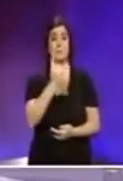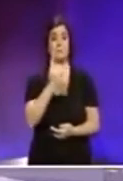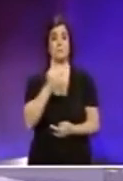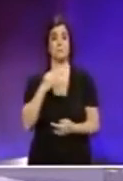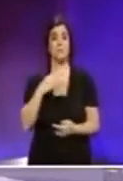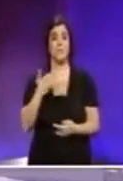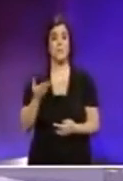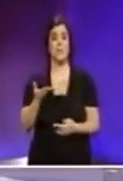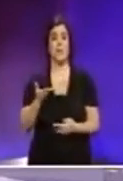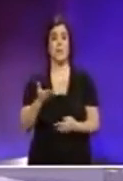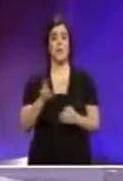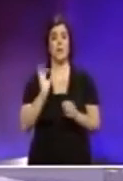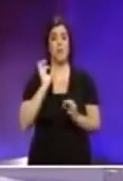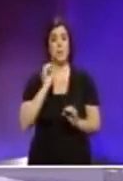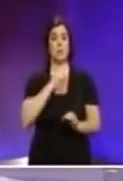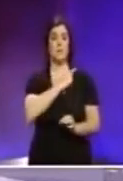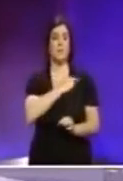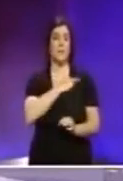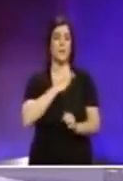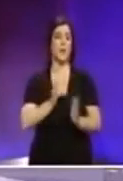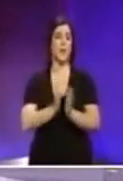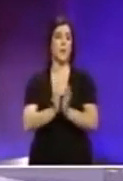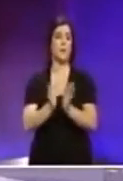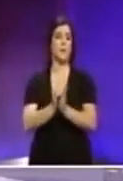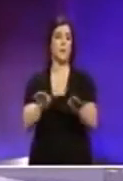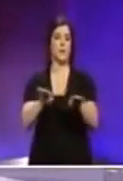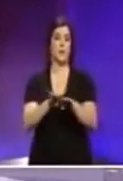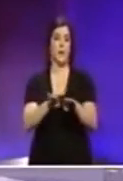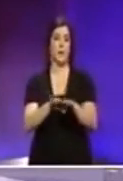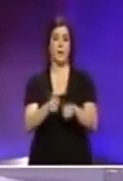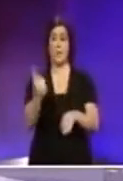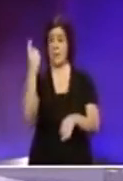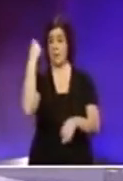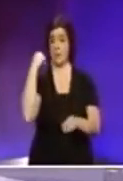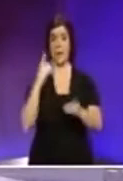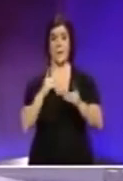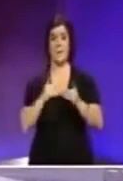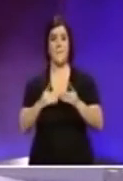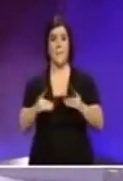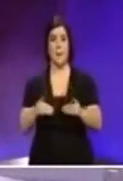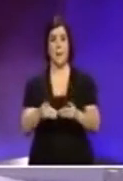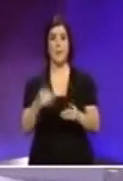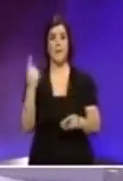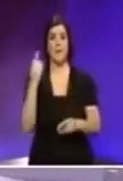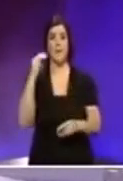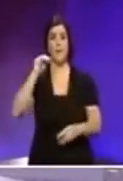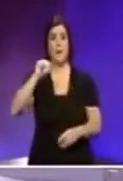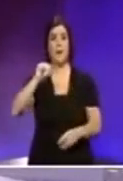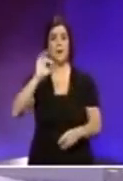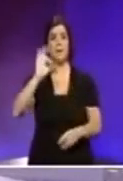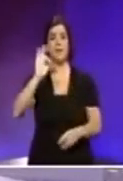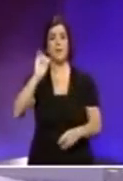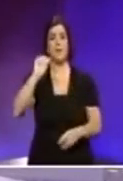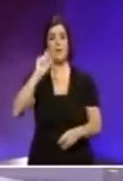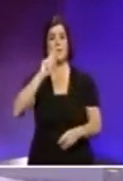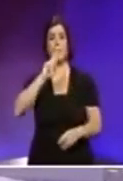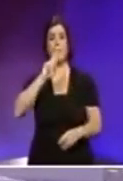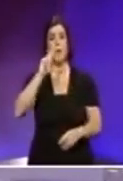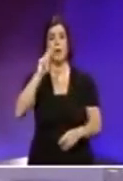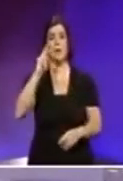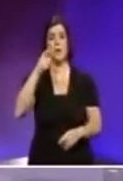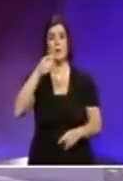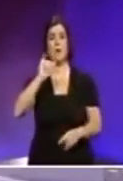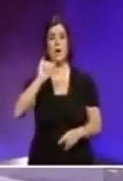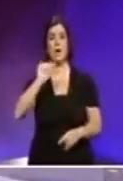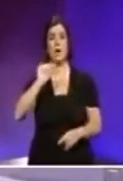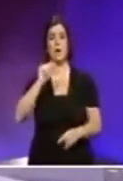-opportunitajiet umma l-istessa l-kulħatt għax rita' l-bira fil-parlament marlin farruġa kienem dibattitu dwar il